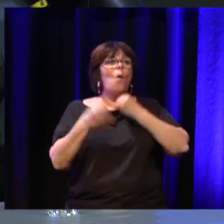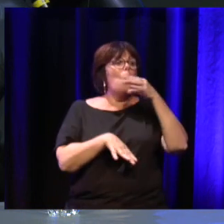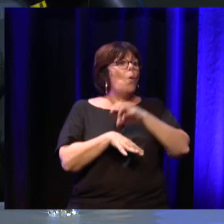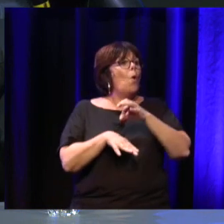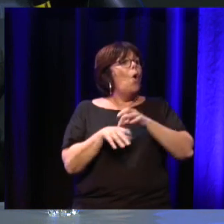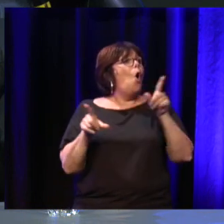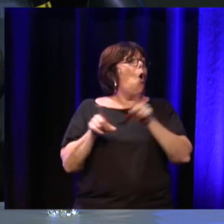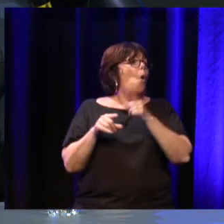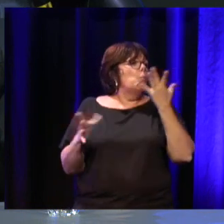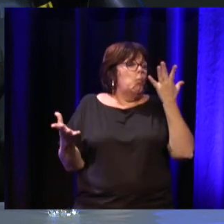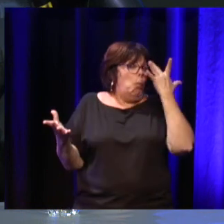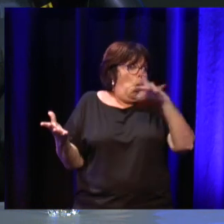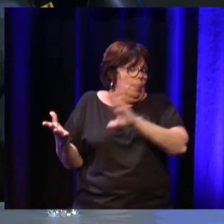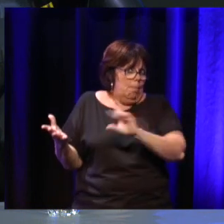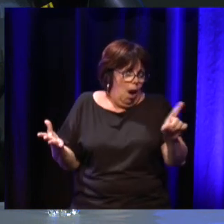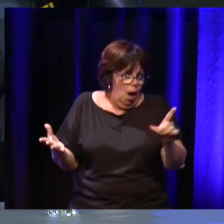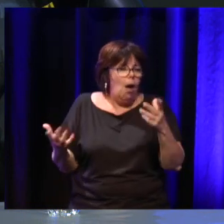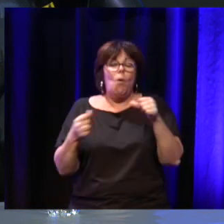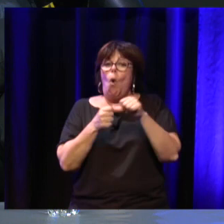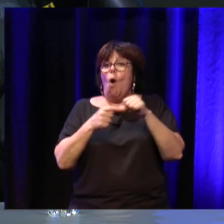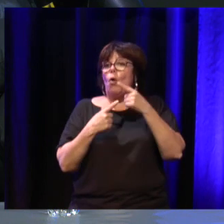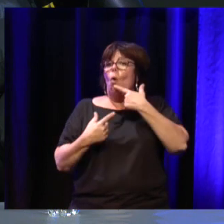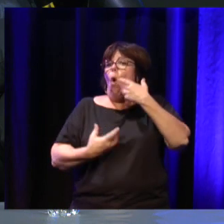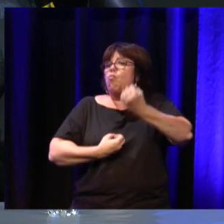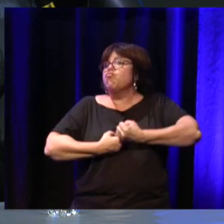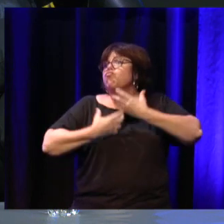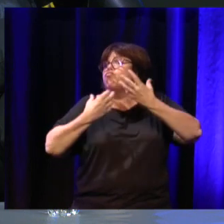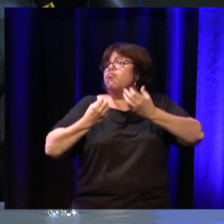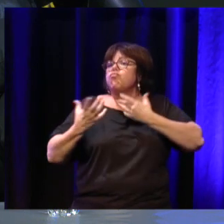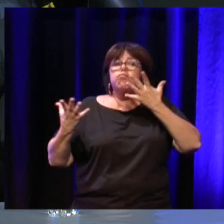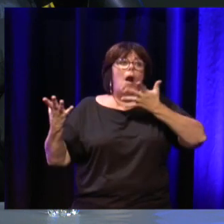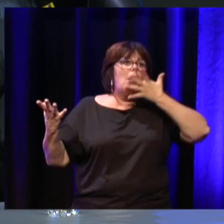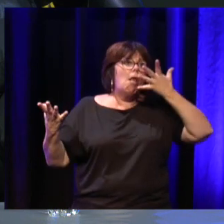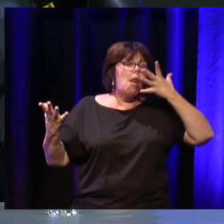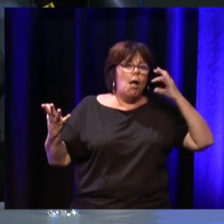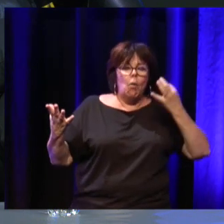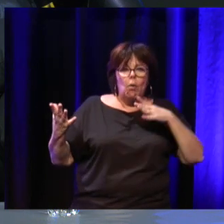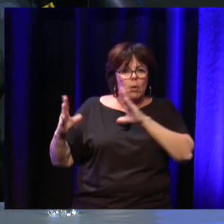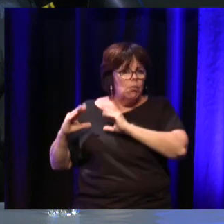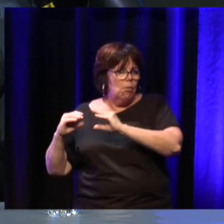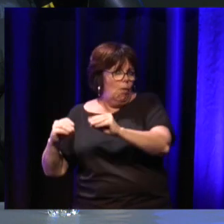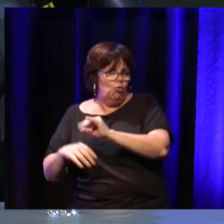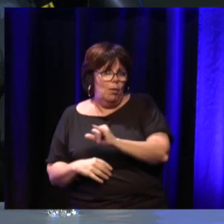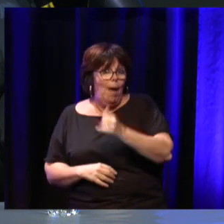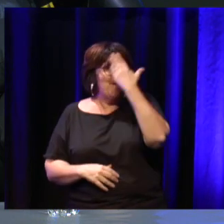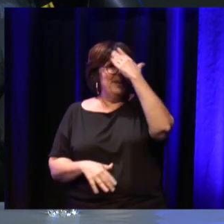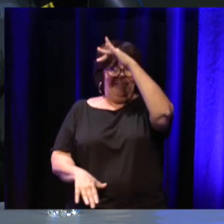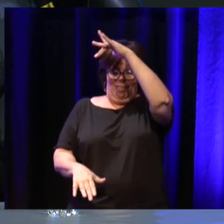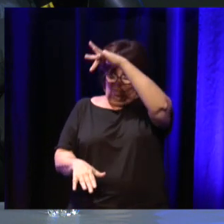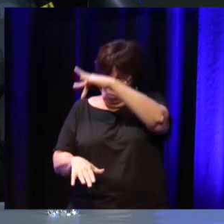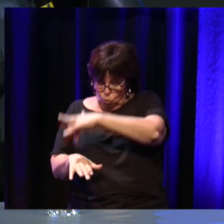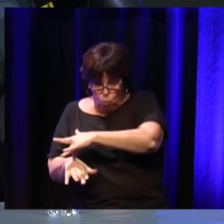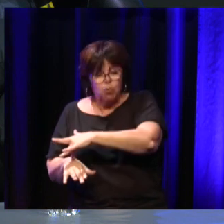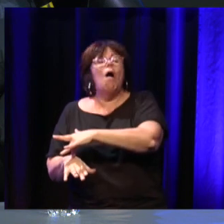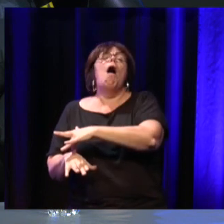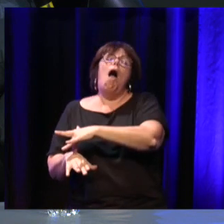Soit on ne'y intéresse pas du tout, soit on en parle de façon un peu conceptuelle. Mais on sait que c'est quelque chose sur lequel il faut